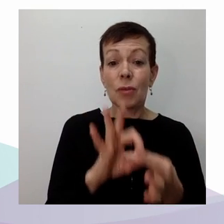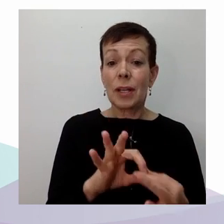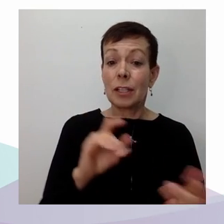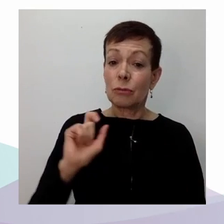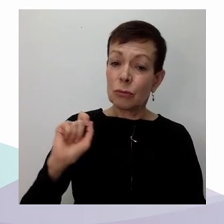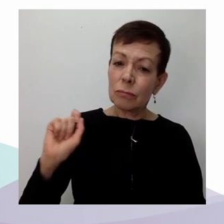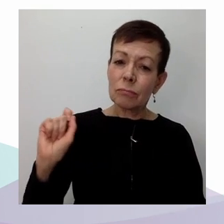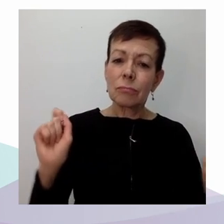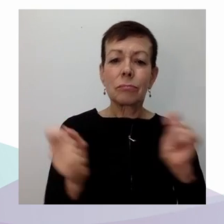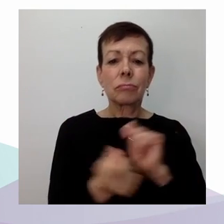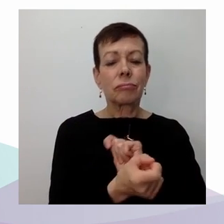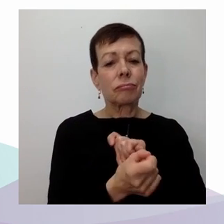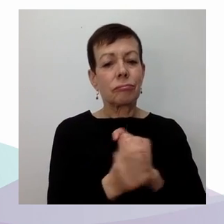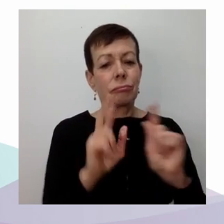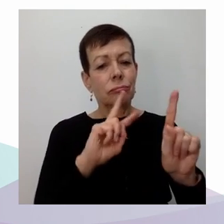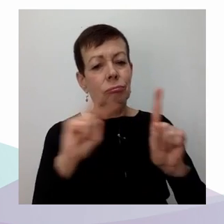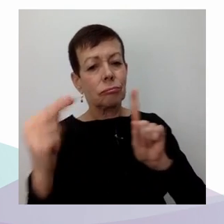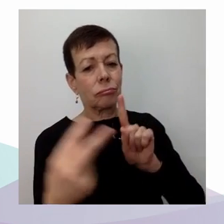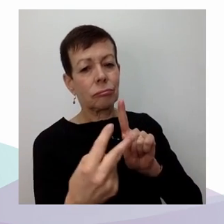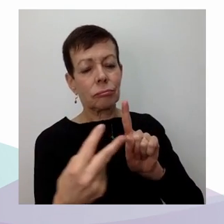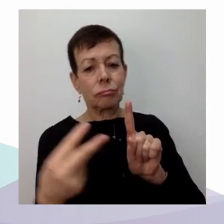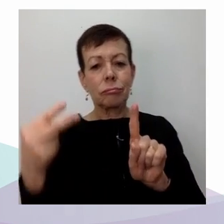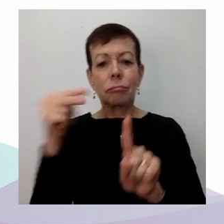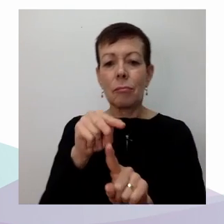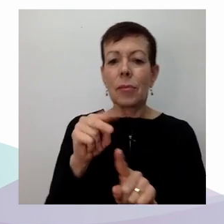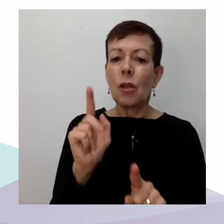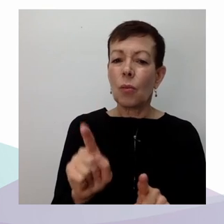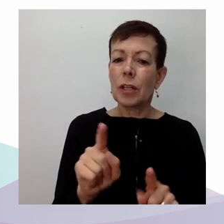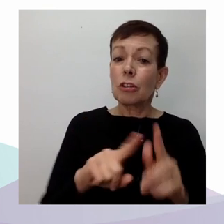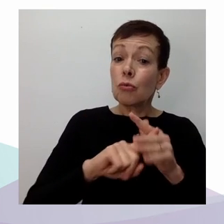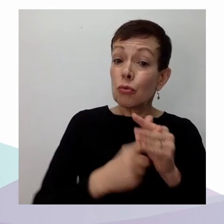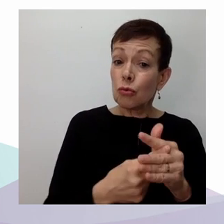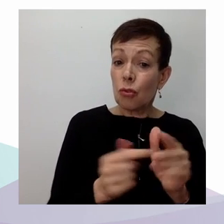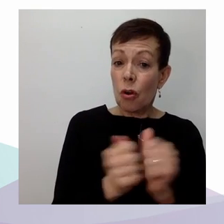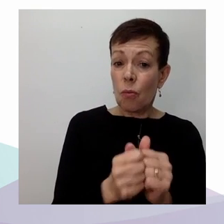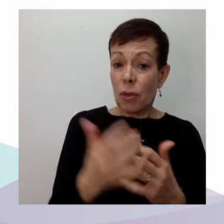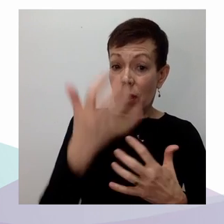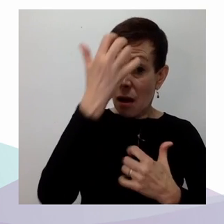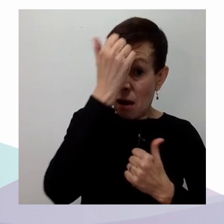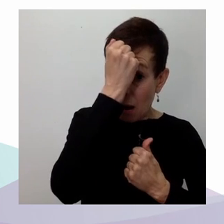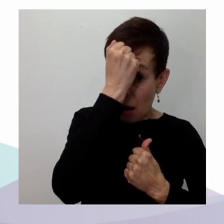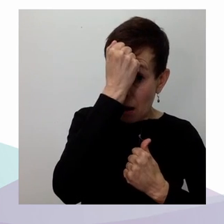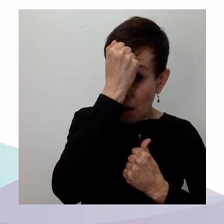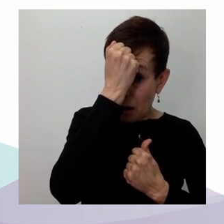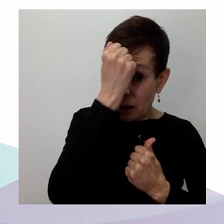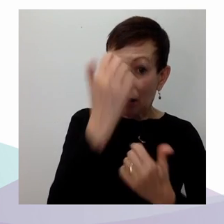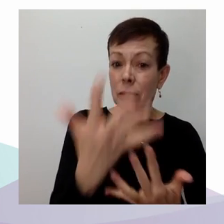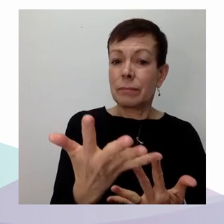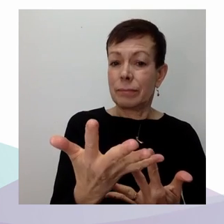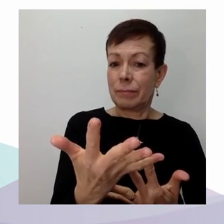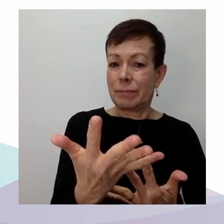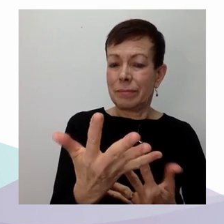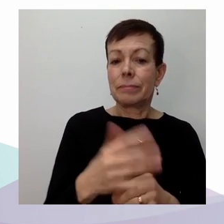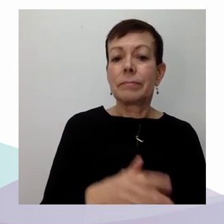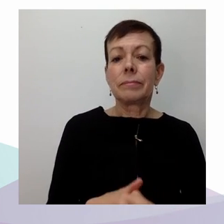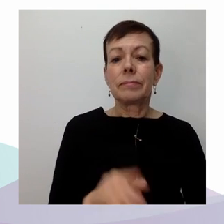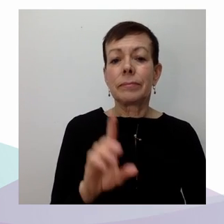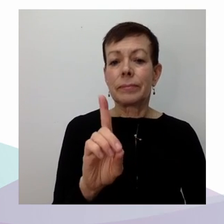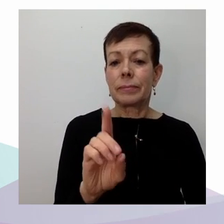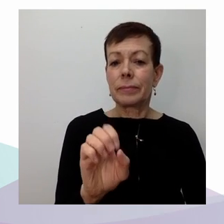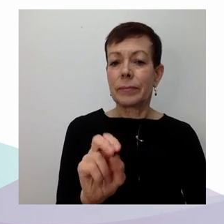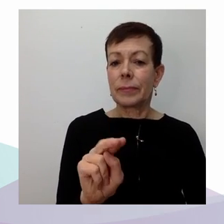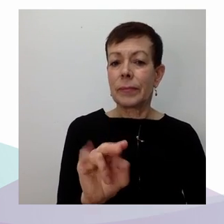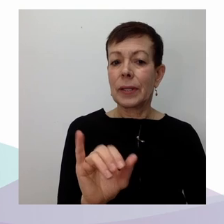décolonisation et ce sera la docteure Denise Ferreira Da Silva, qui prononcera la